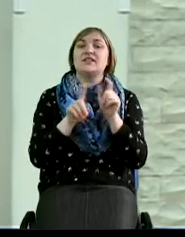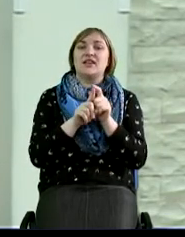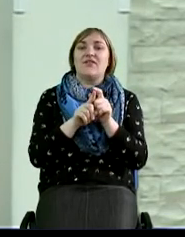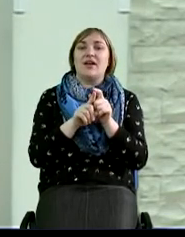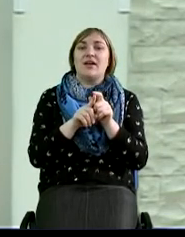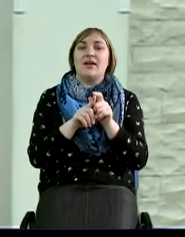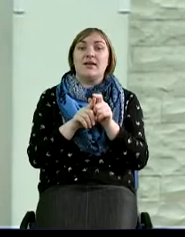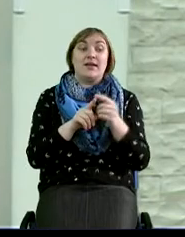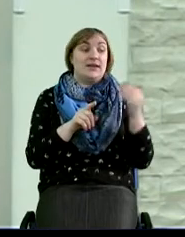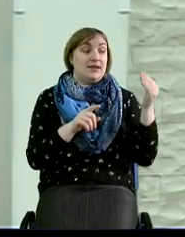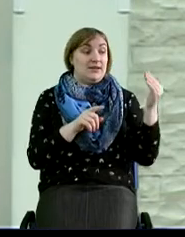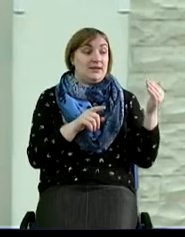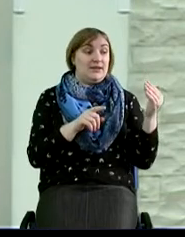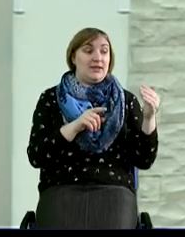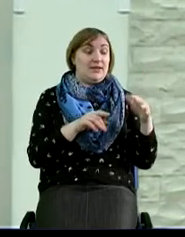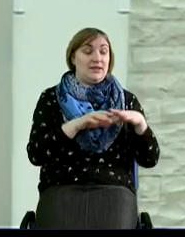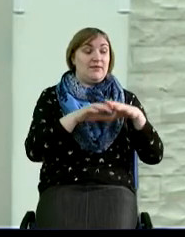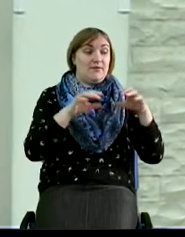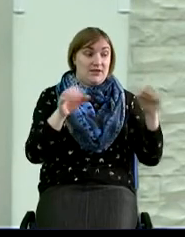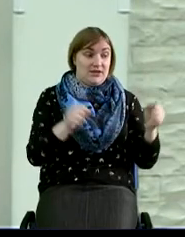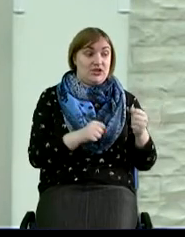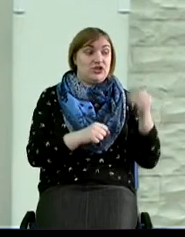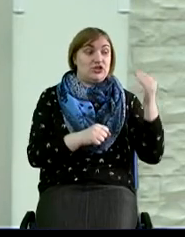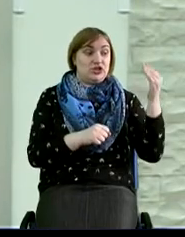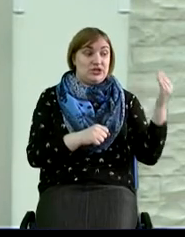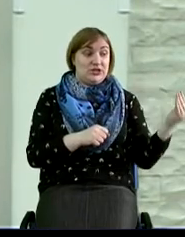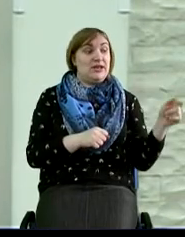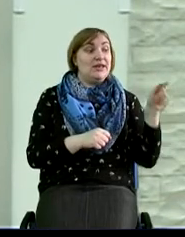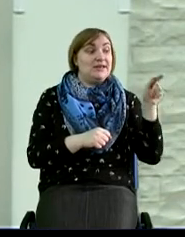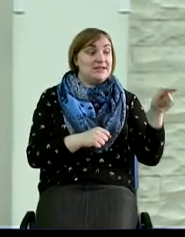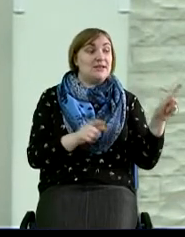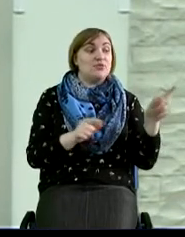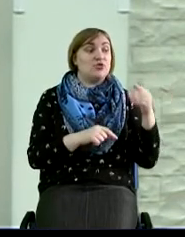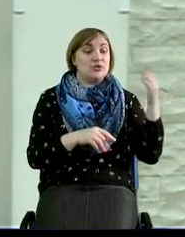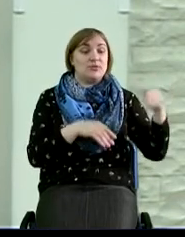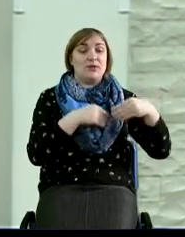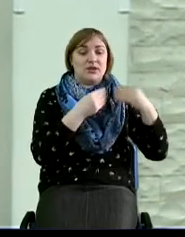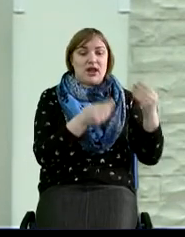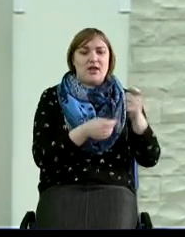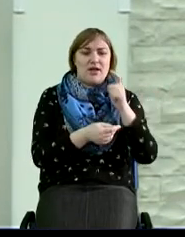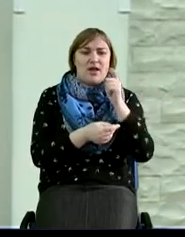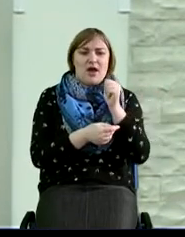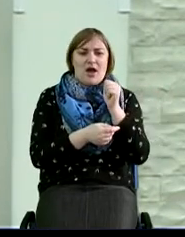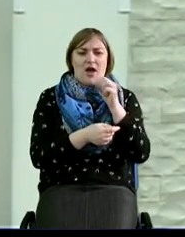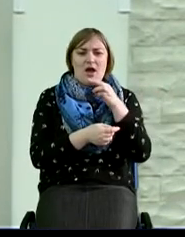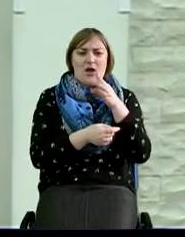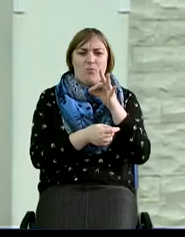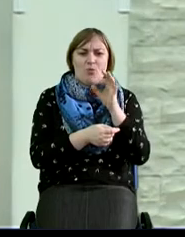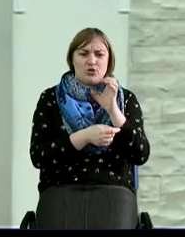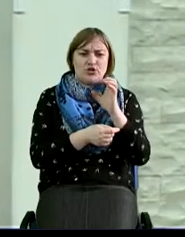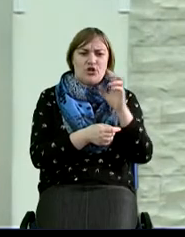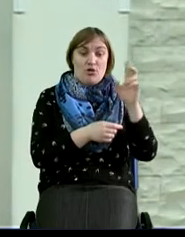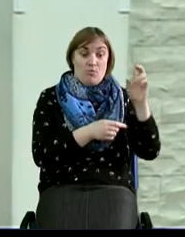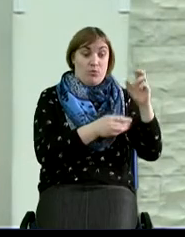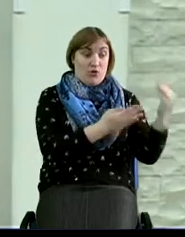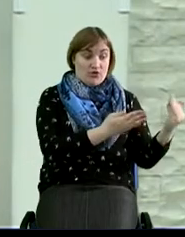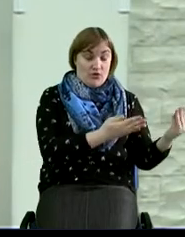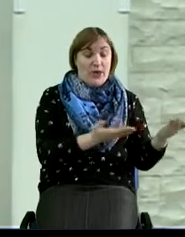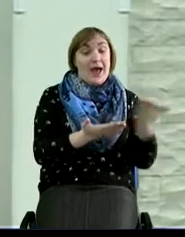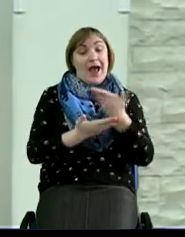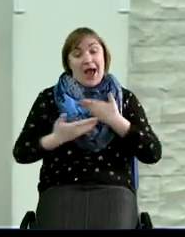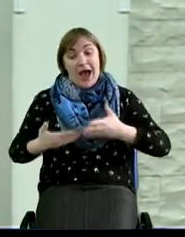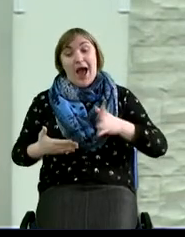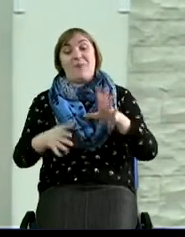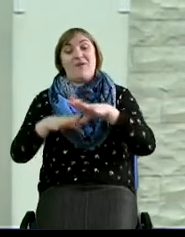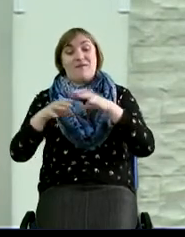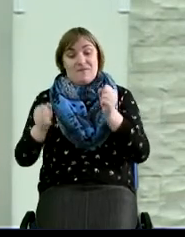«Не владеешь ли ты, это обращение к аммонитянам, тем, что тебе дал хамас Бог твой, а мы владеем всем тем, что дал нам